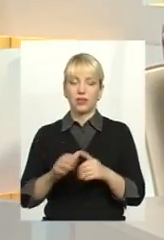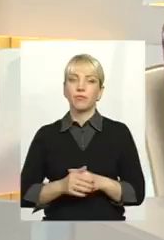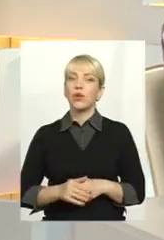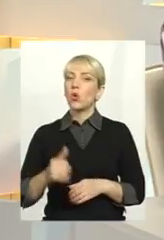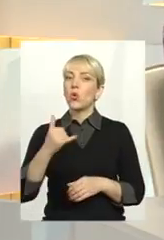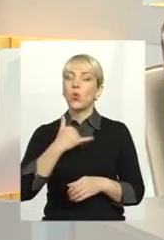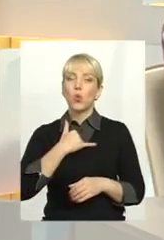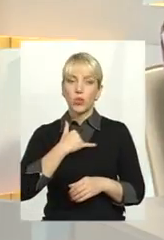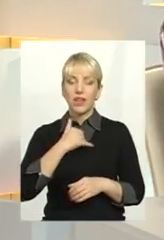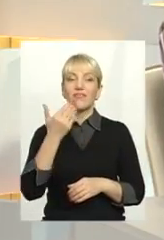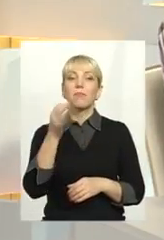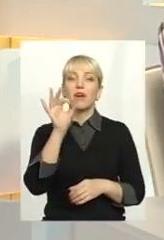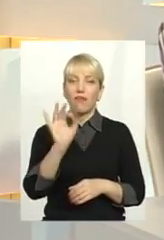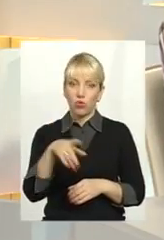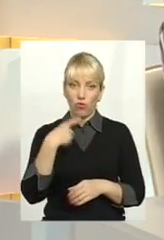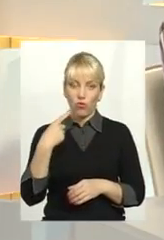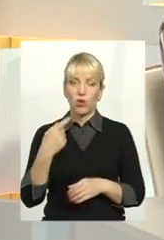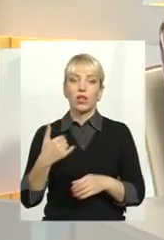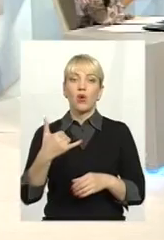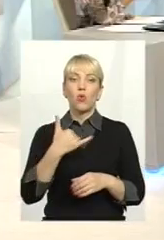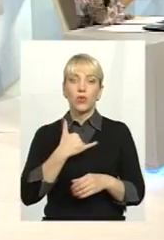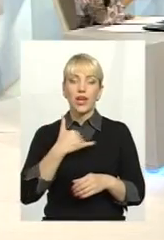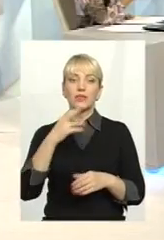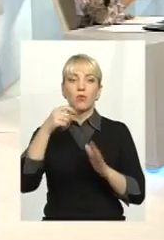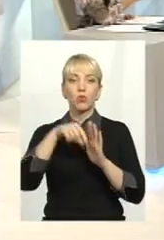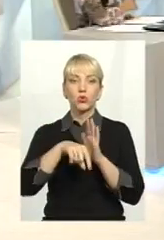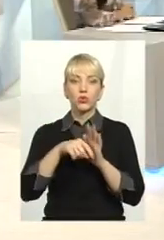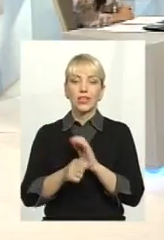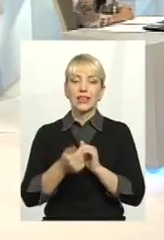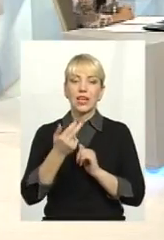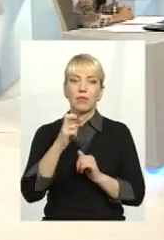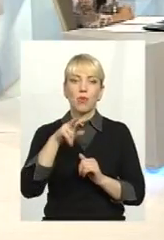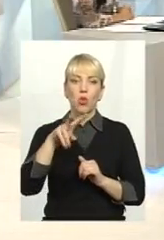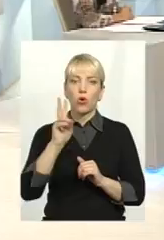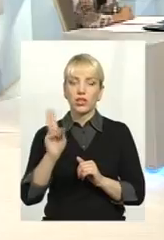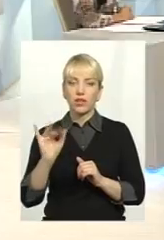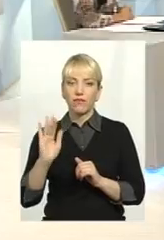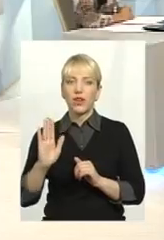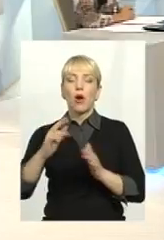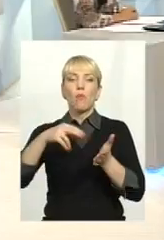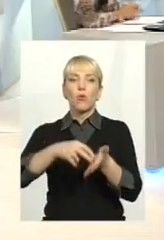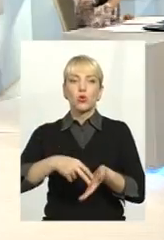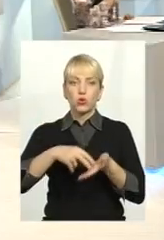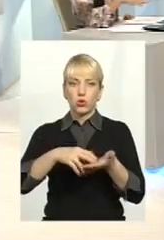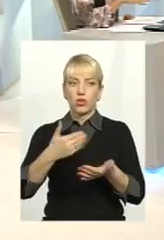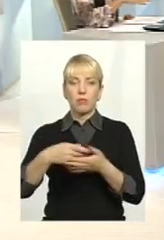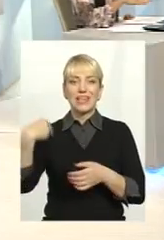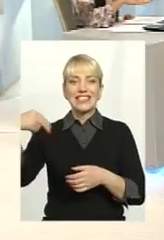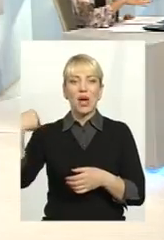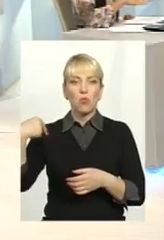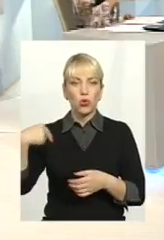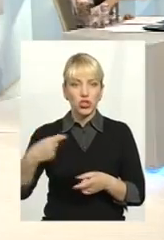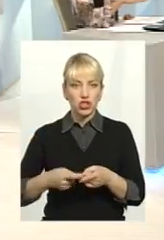нас, не ви це абсолютно правильно викаєте, в нас сьогодні, по суті, декілька блоків просто простоює, як в Запоріжжі, я дуже добре знаю.